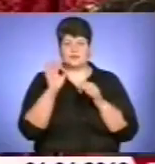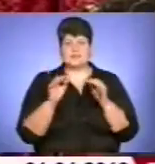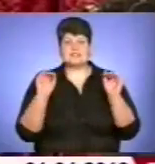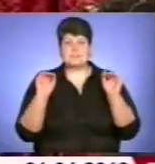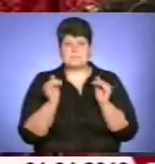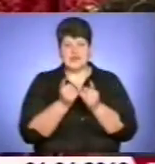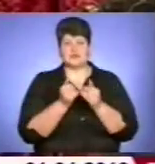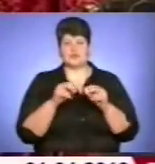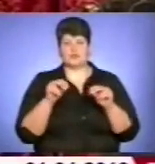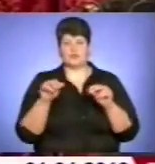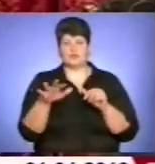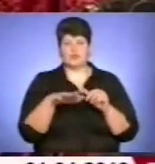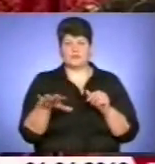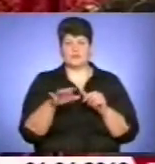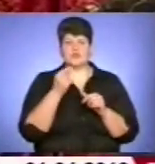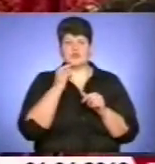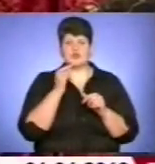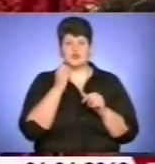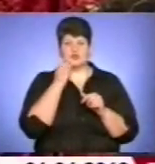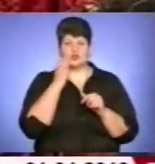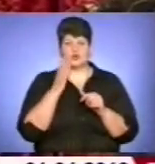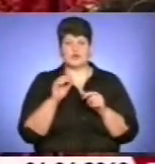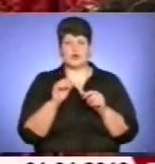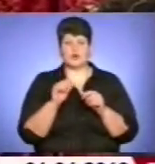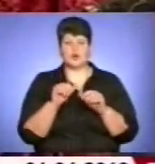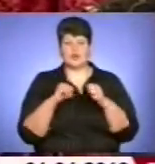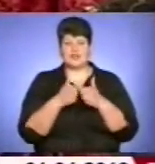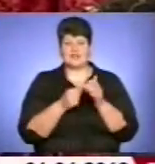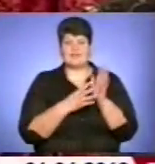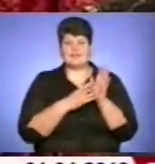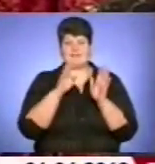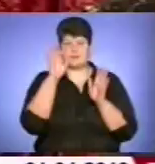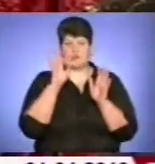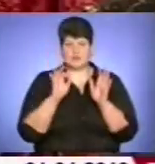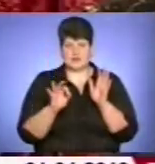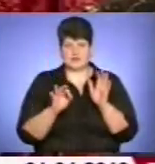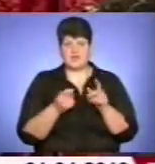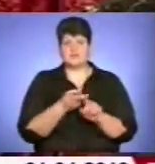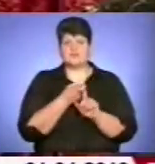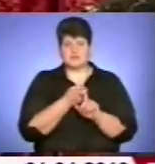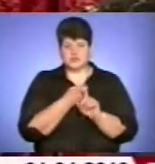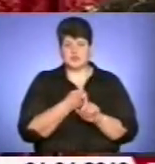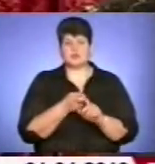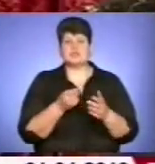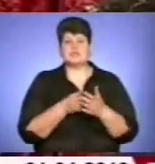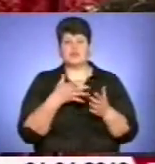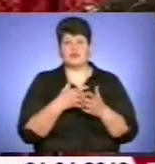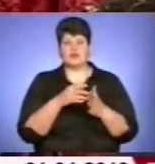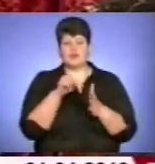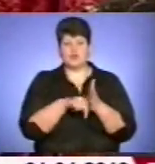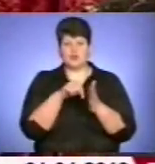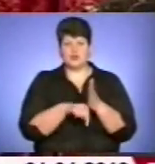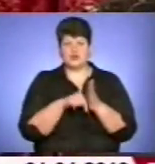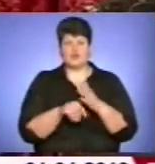площа посівів цикрових буряків на майже на 9 відсотків. В'язку і стінової ситуації, я думаю, будь-яка склалася на внутрішньому рілку,